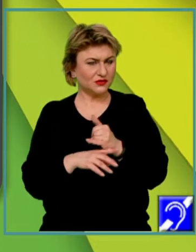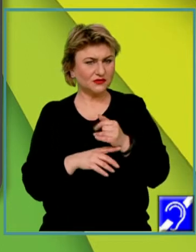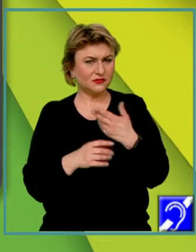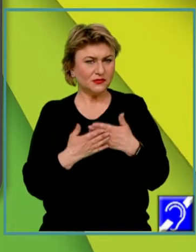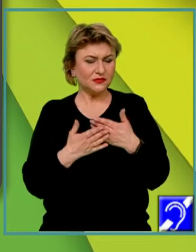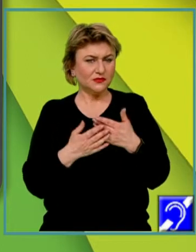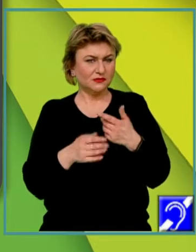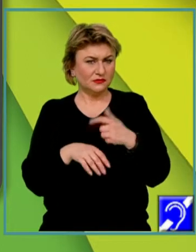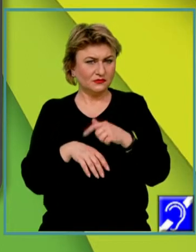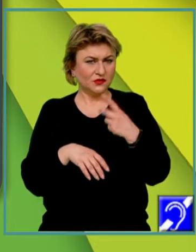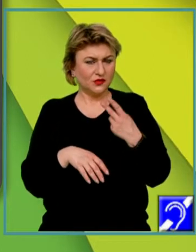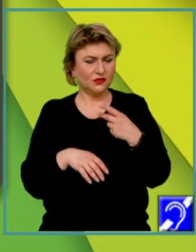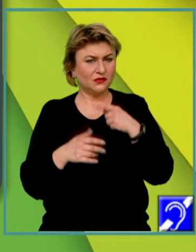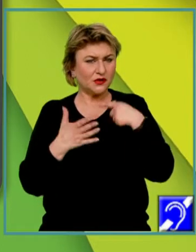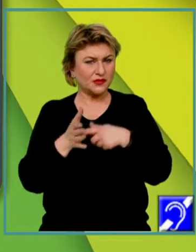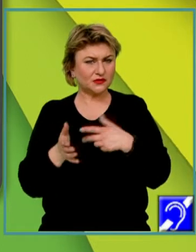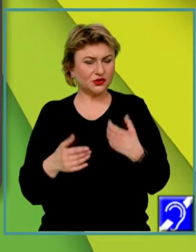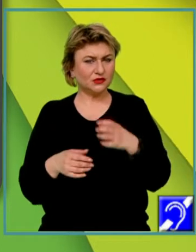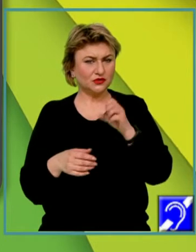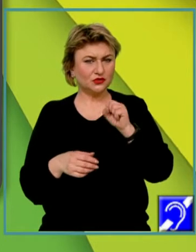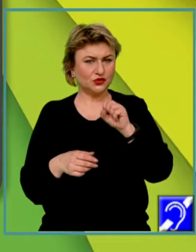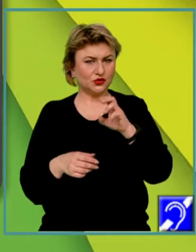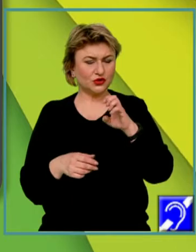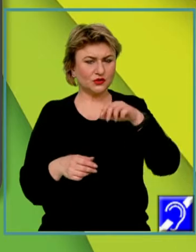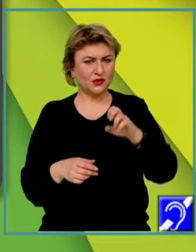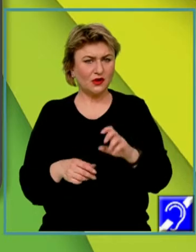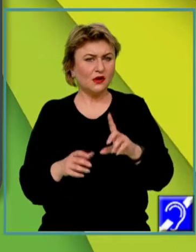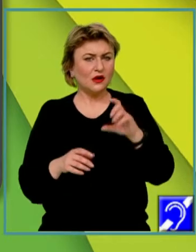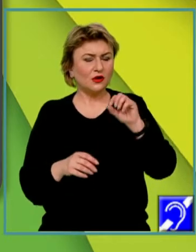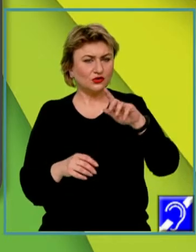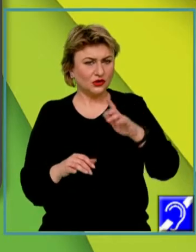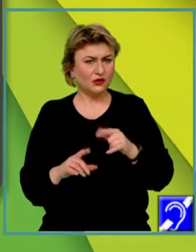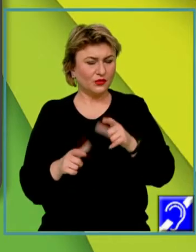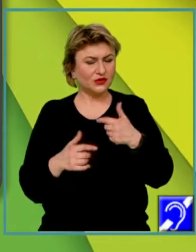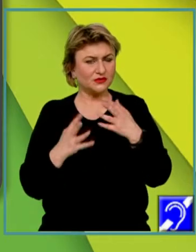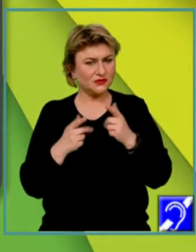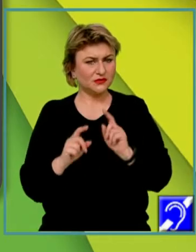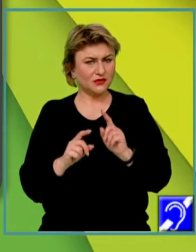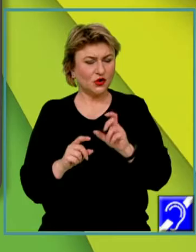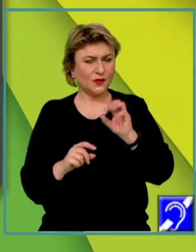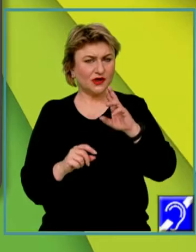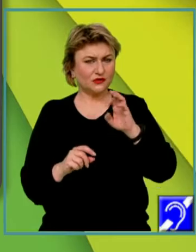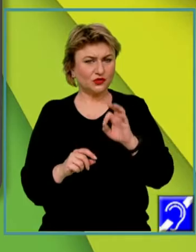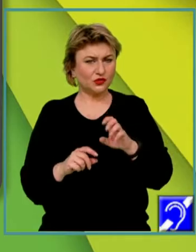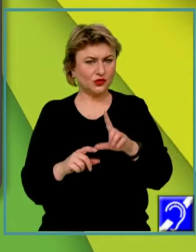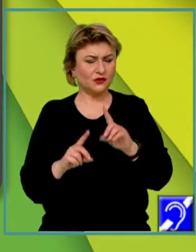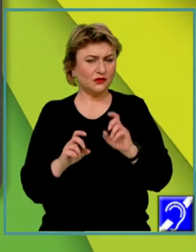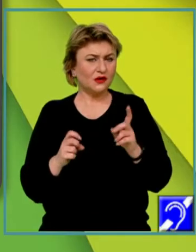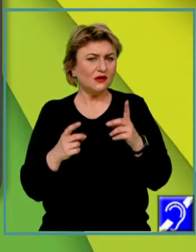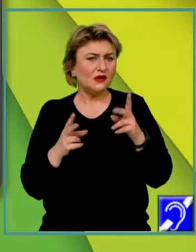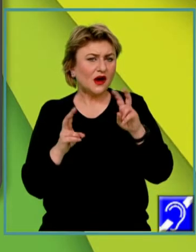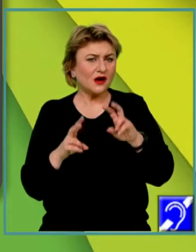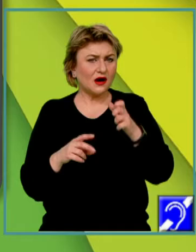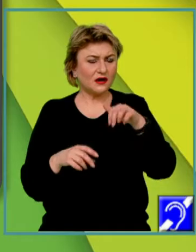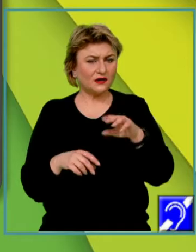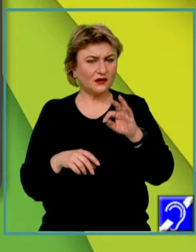punctul 2, ce reprezintă o succesiune logică de întrebări scrise, se poate administra de către operatorul de anchetă. Iată că